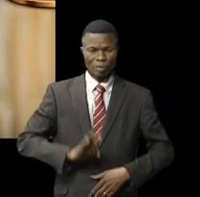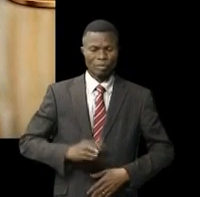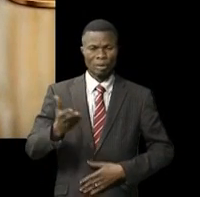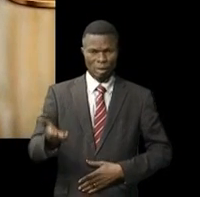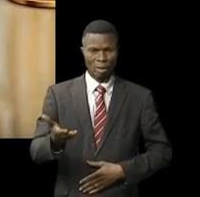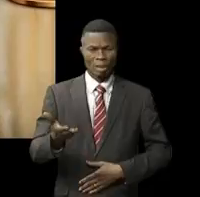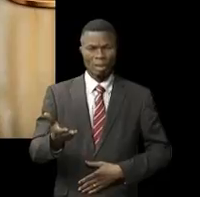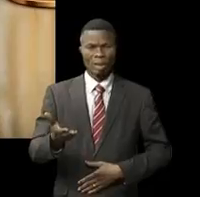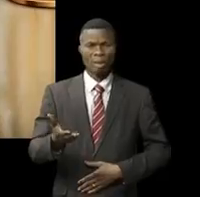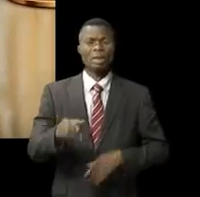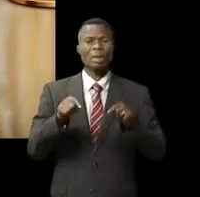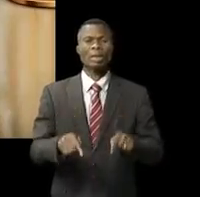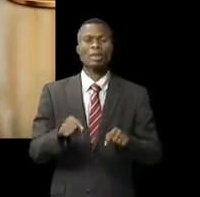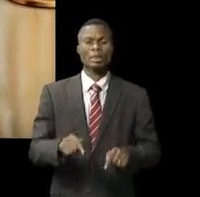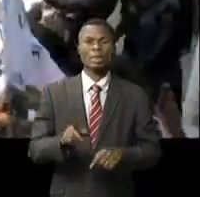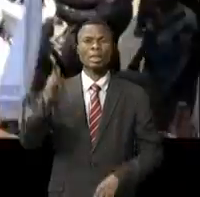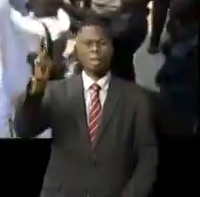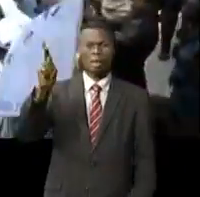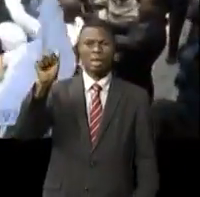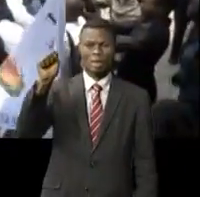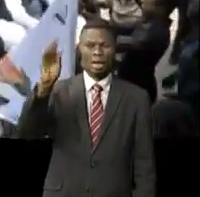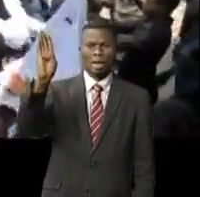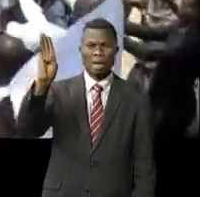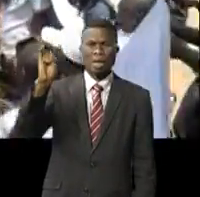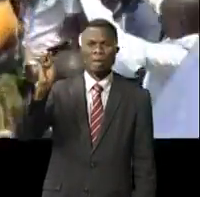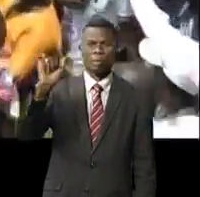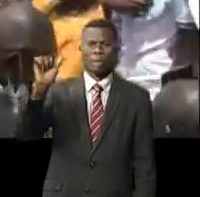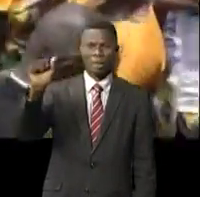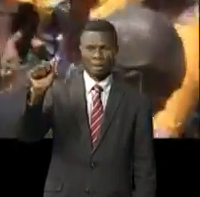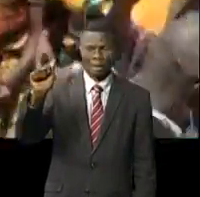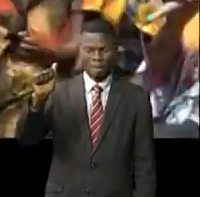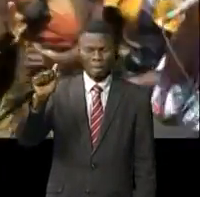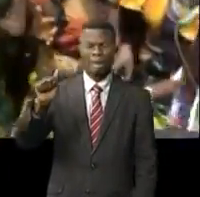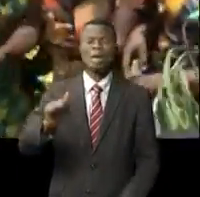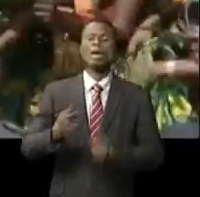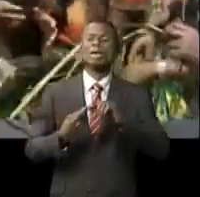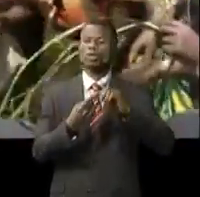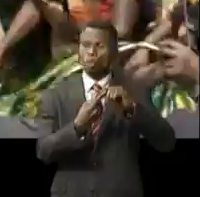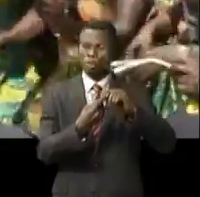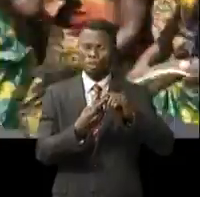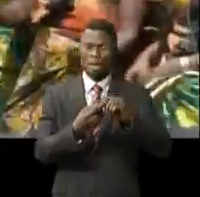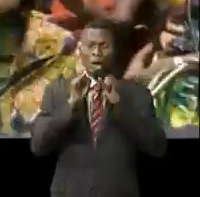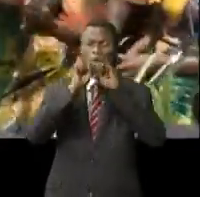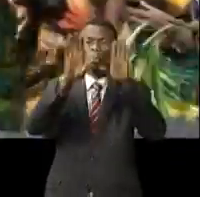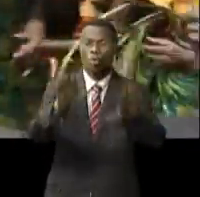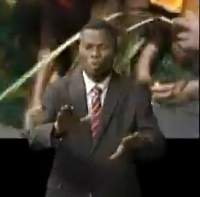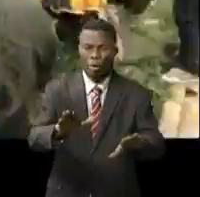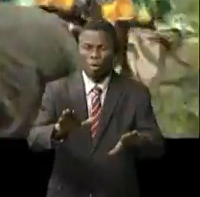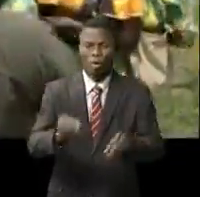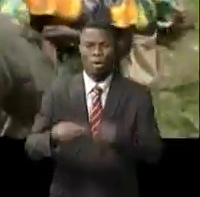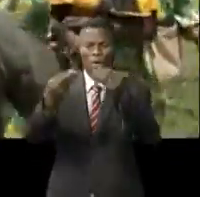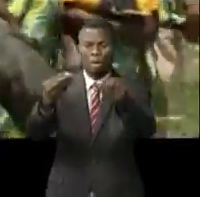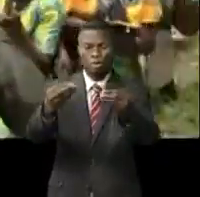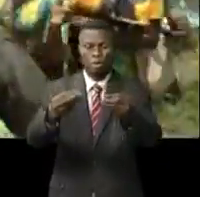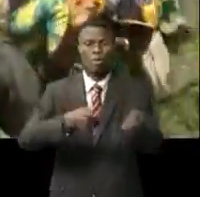Tshiseke Diwamoulumba. Ici, à Kabea Kamwanga, et exceptionnellement, nous allons inaugurer et remettre ces